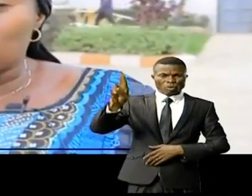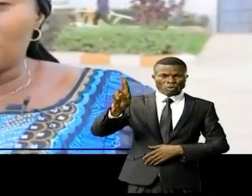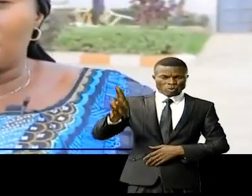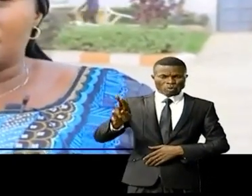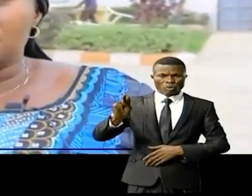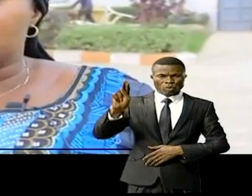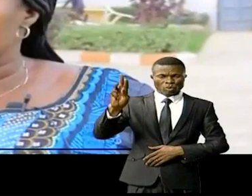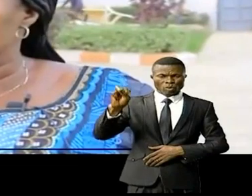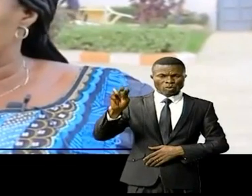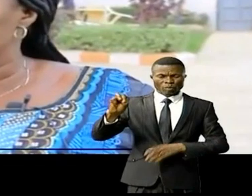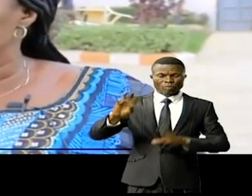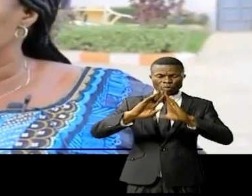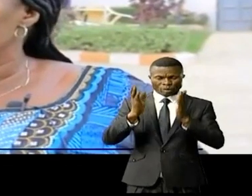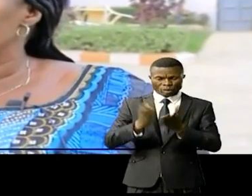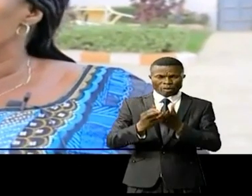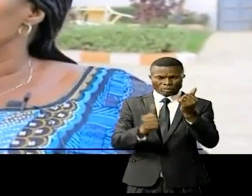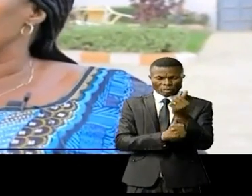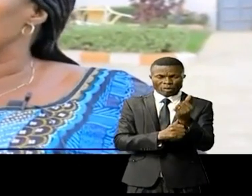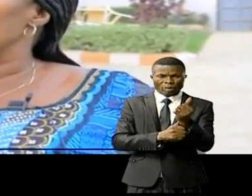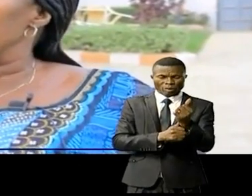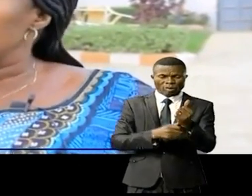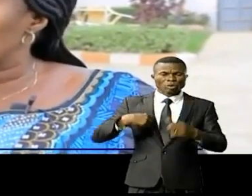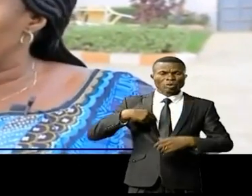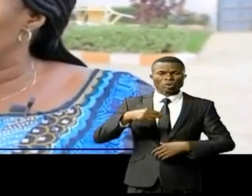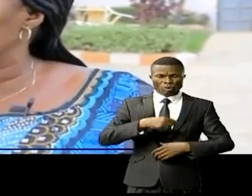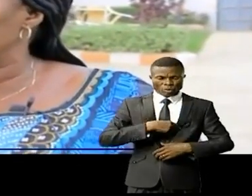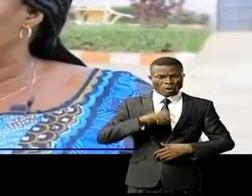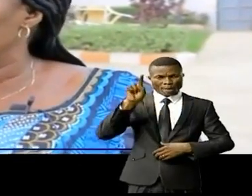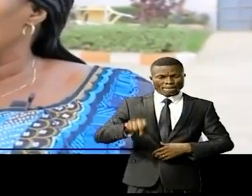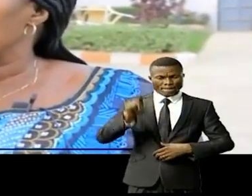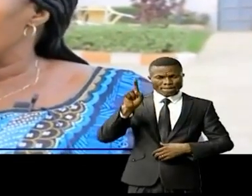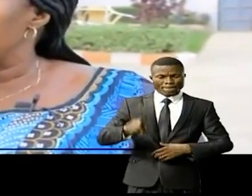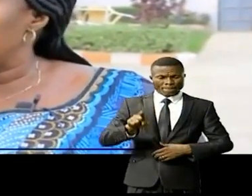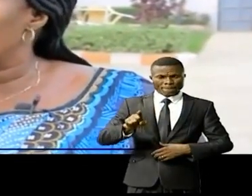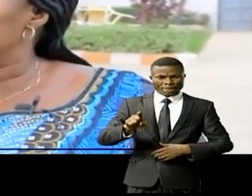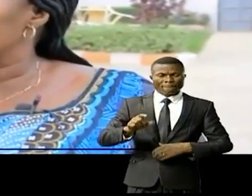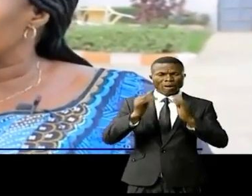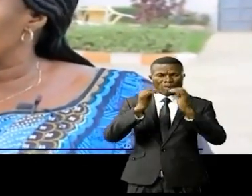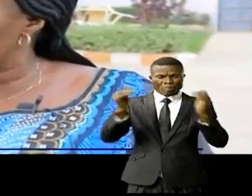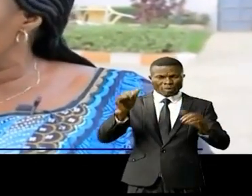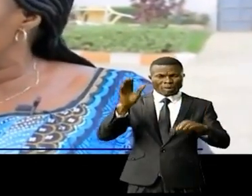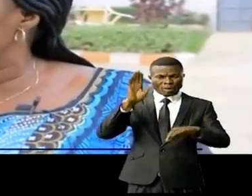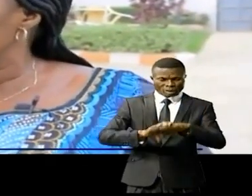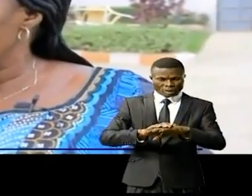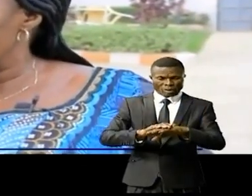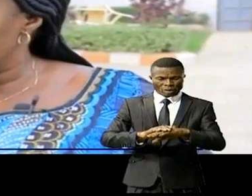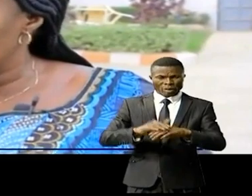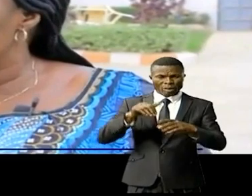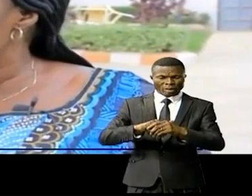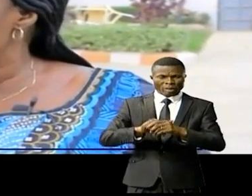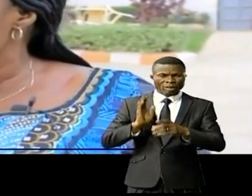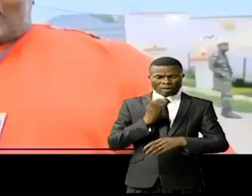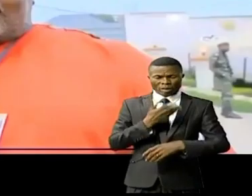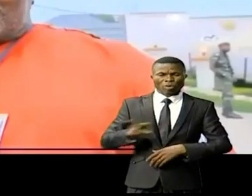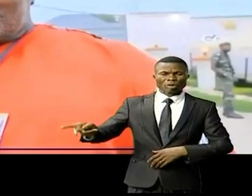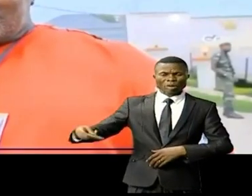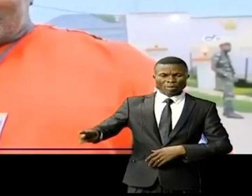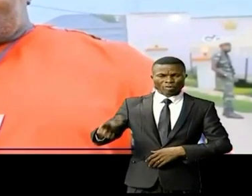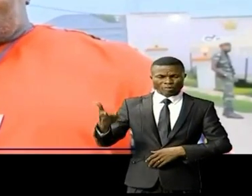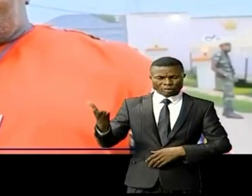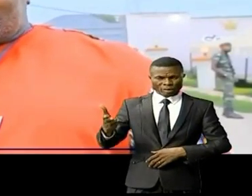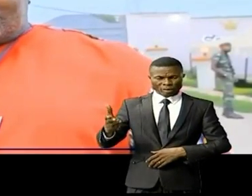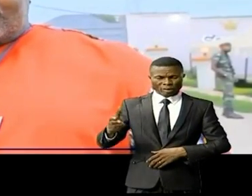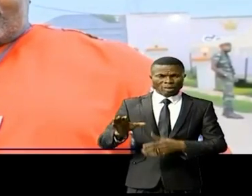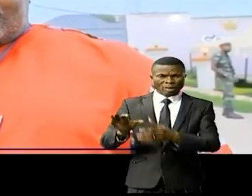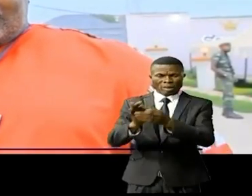tous les participants se sont dit que nous avons besoin de ce que la paix puisse être restaurée à Iroumou. Le coordonnateur